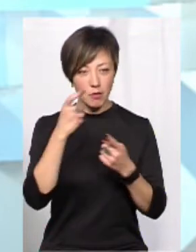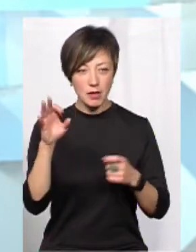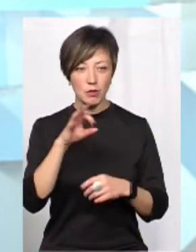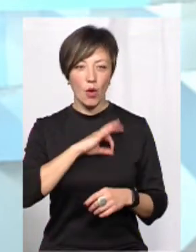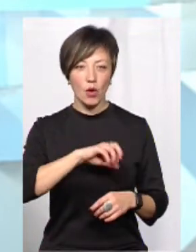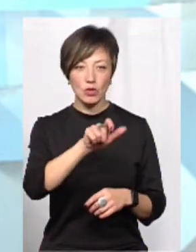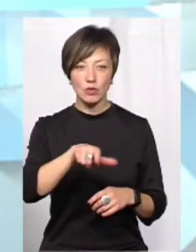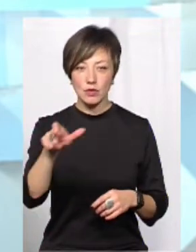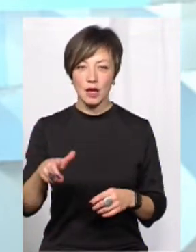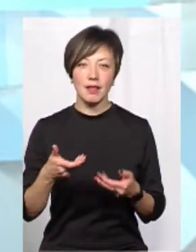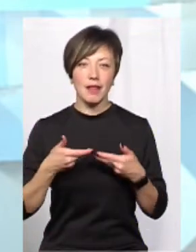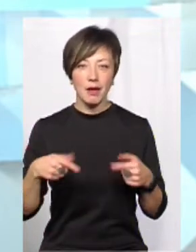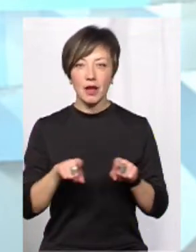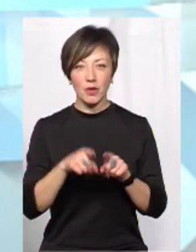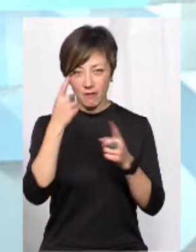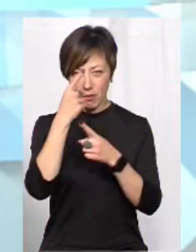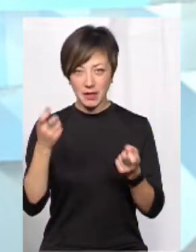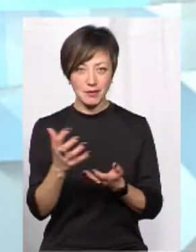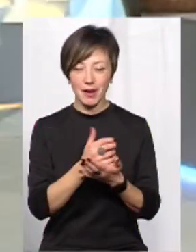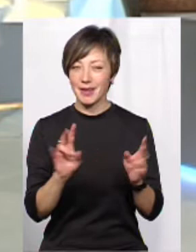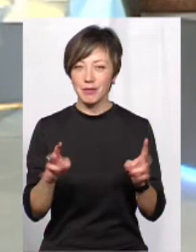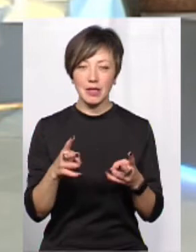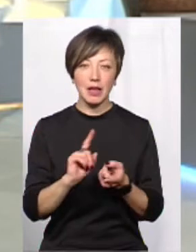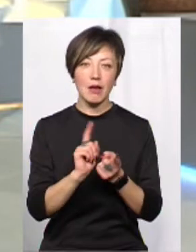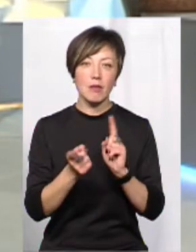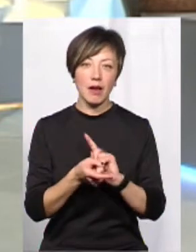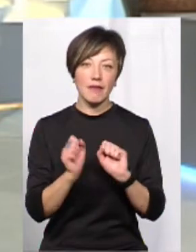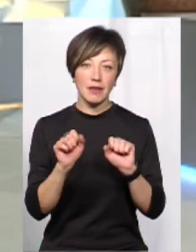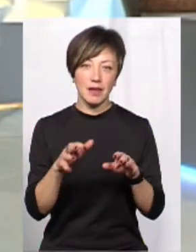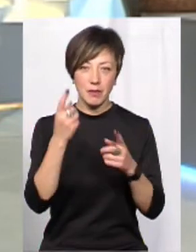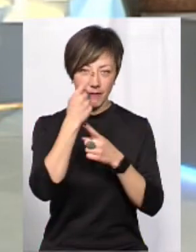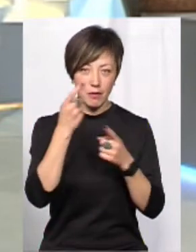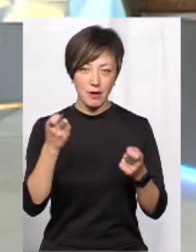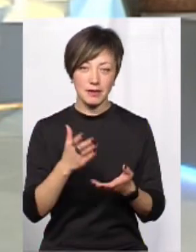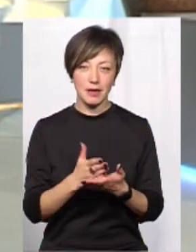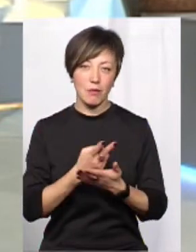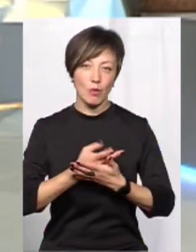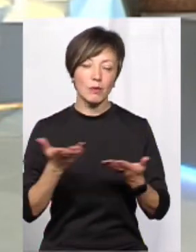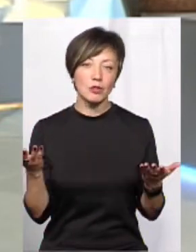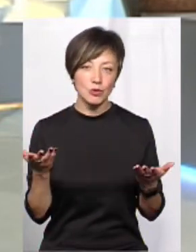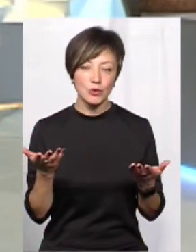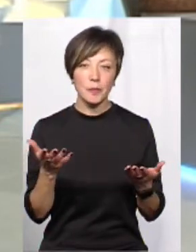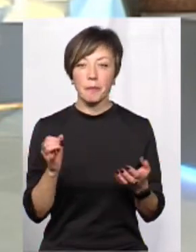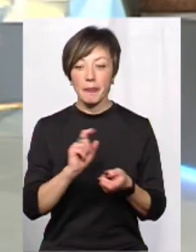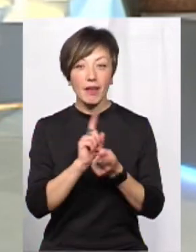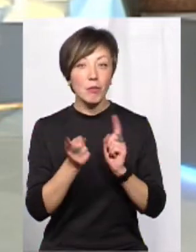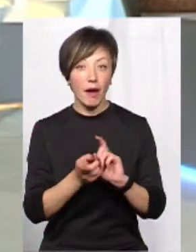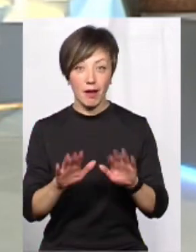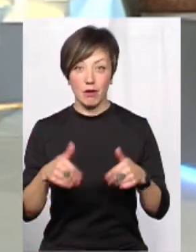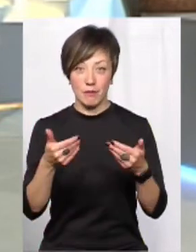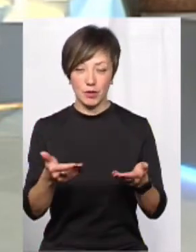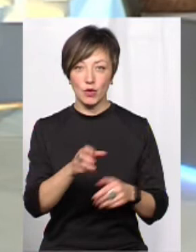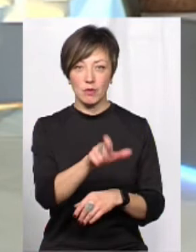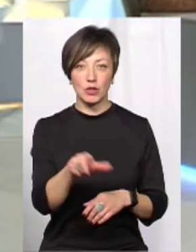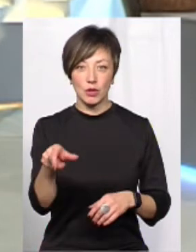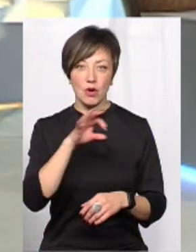про користувачів. Нам таку інформацію збирати не потрібно. Ми, навпаки, віддаємо інформацію, яка є публічною, і ми, навпаки, пропонуємо